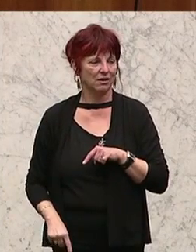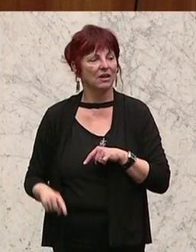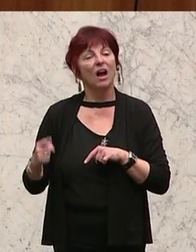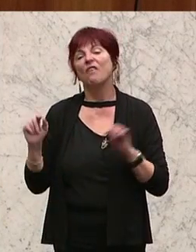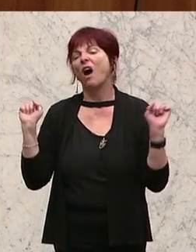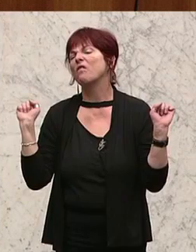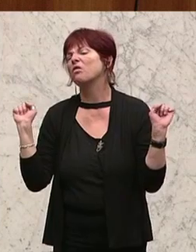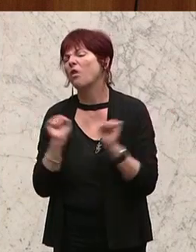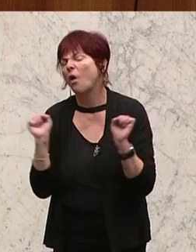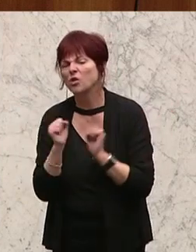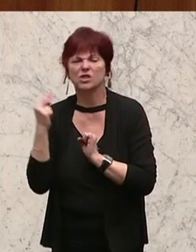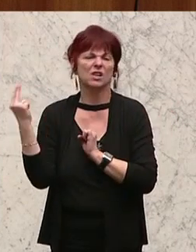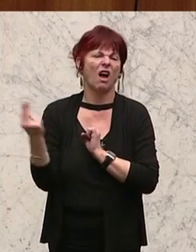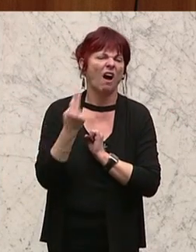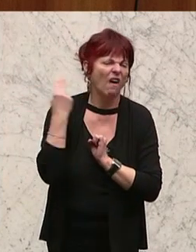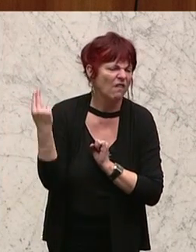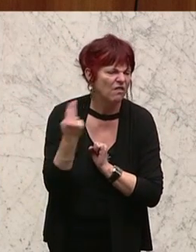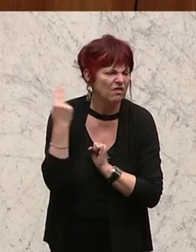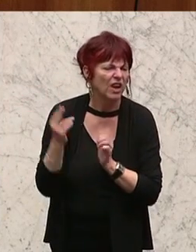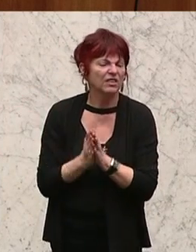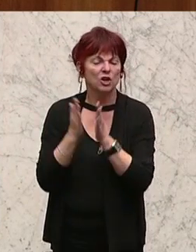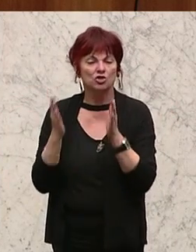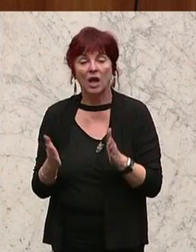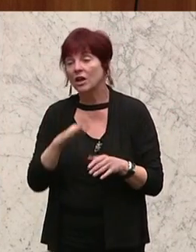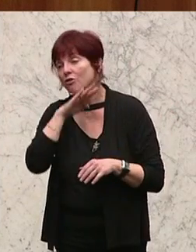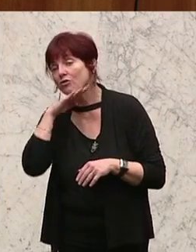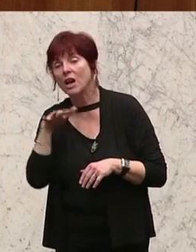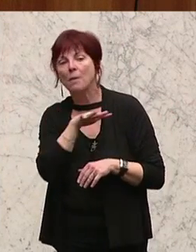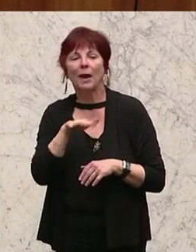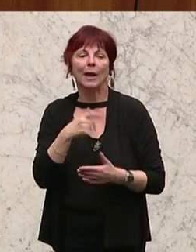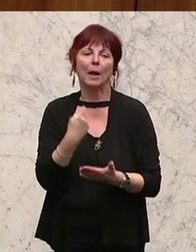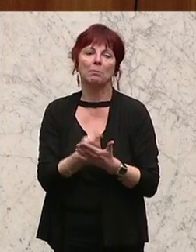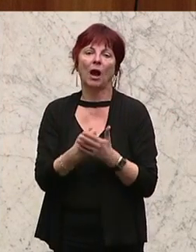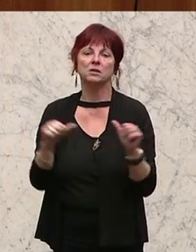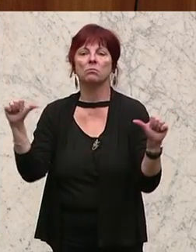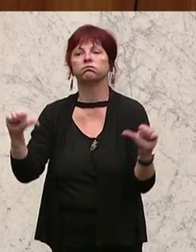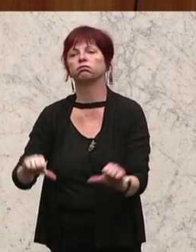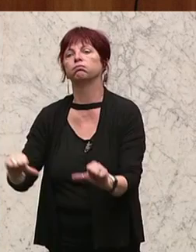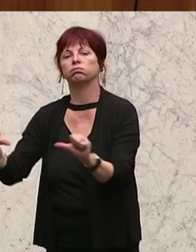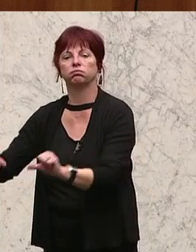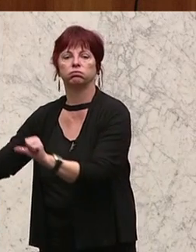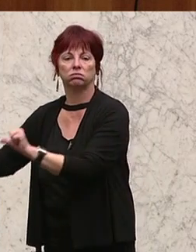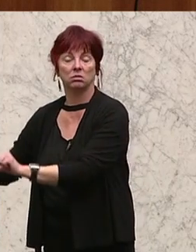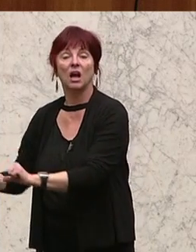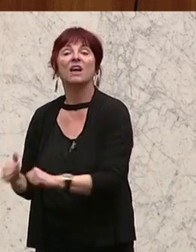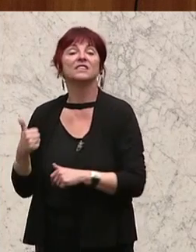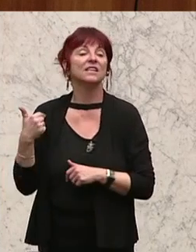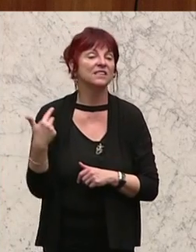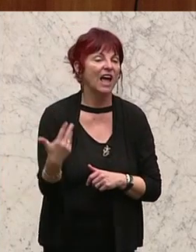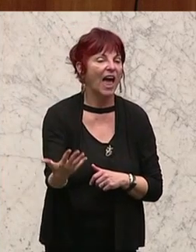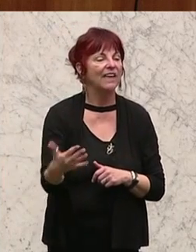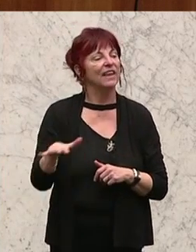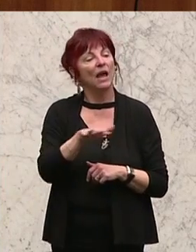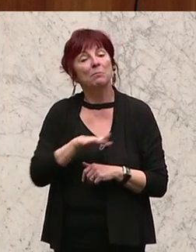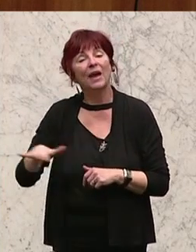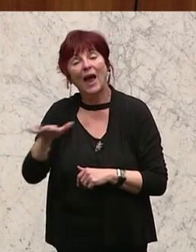Frost- und Wetterschäden, Russlandsanktionen, Preisverfall in vielen Bereichen. Daher sind in manchen Bereichen der Einkommen bis